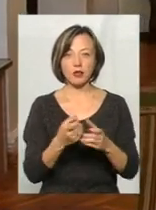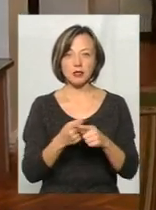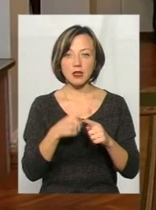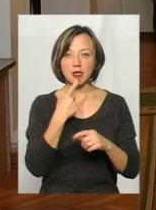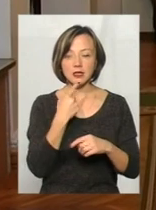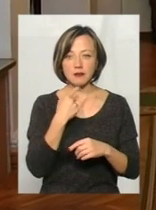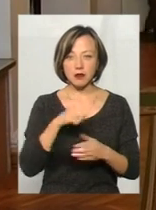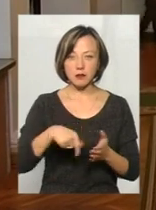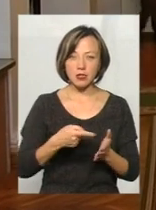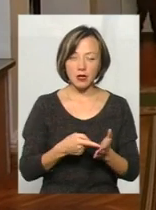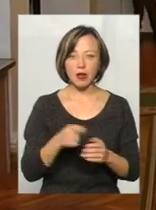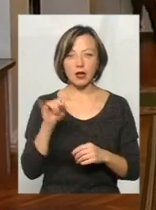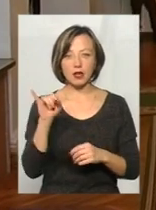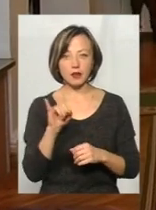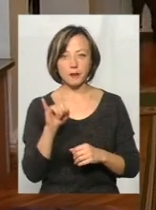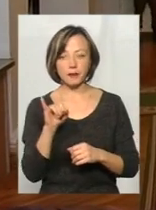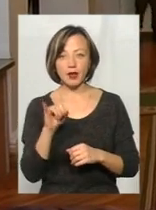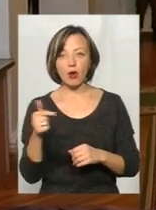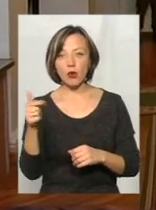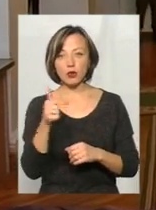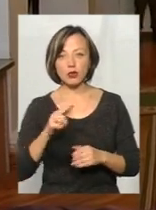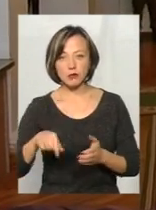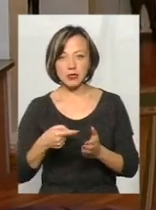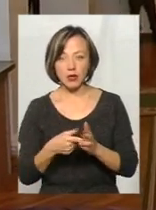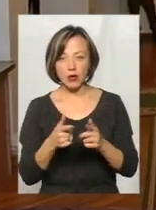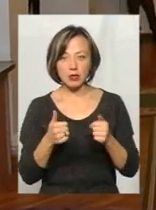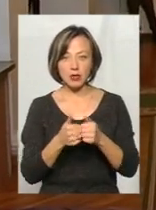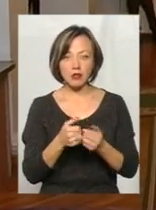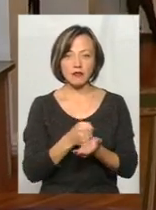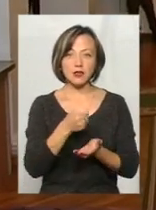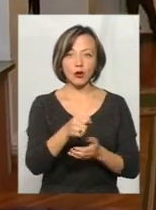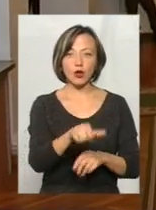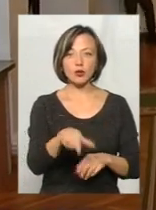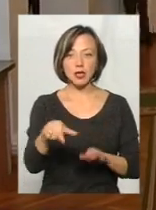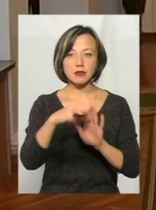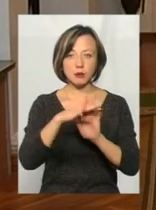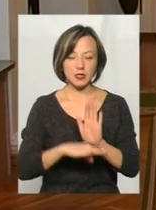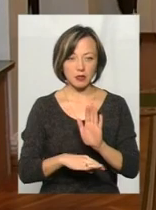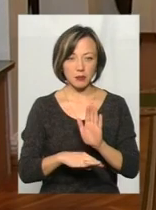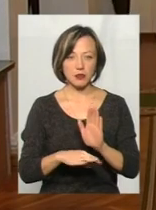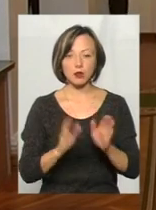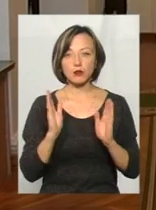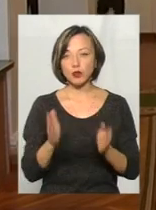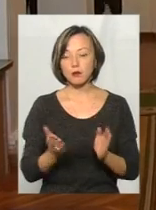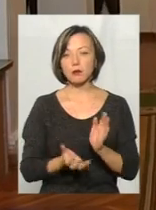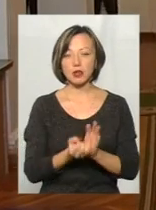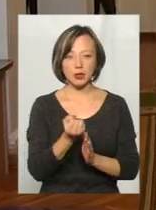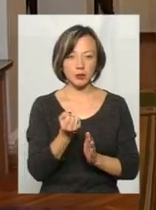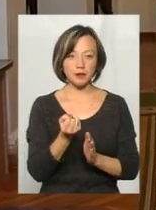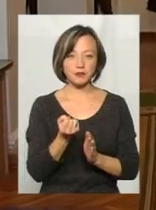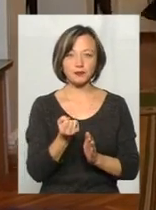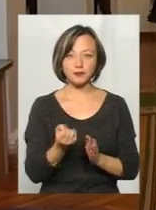Красилівська міська організація і Городовська міська організація. Ми виставляємо людей списками. Тобто ми будемо підтримувати,